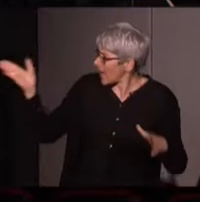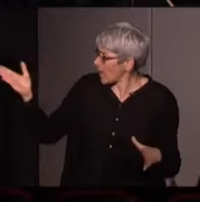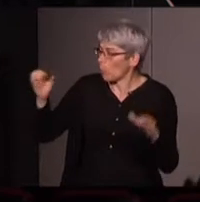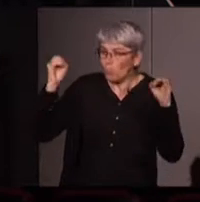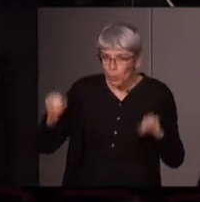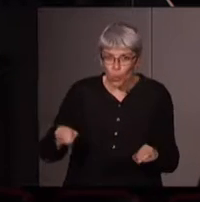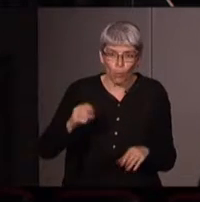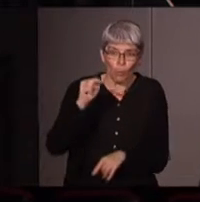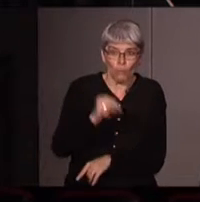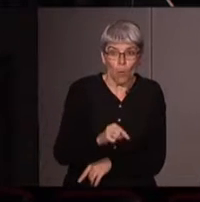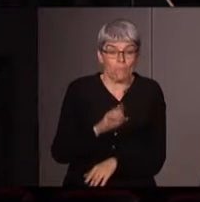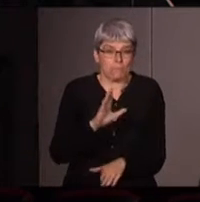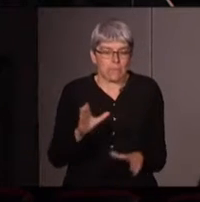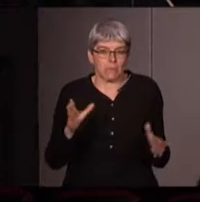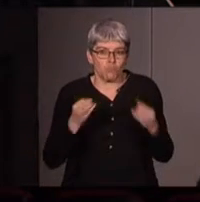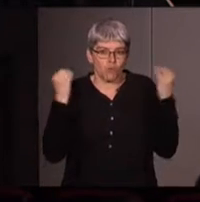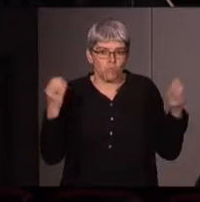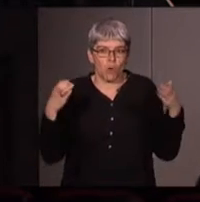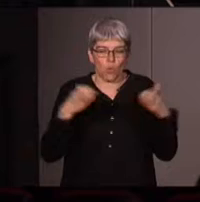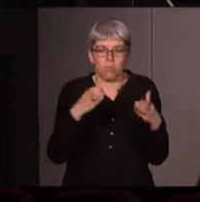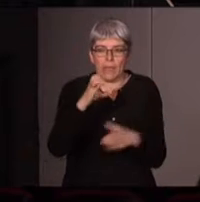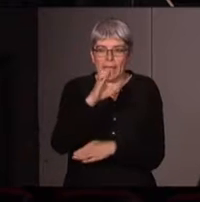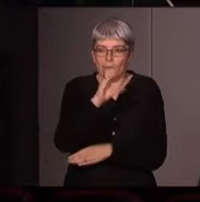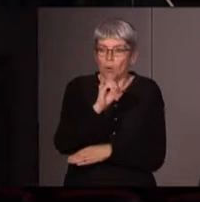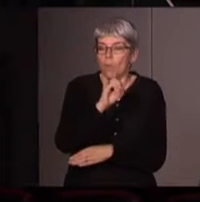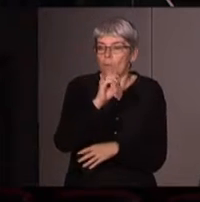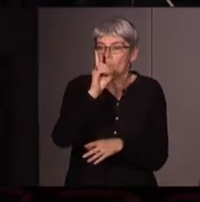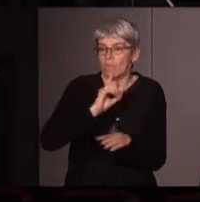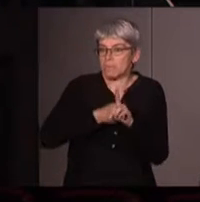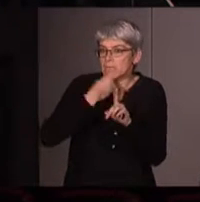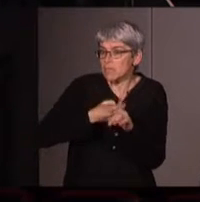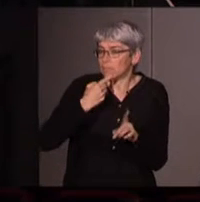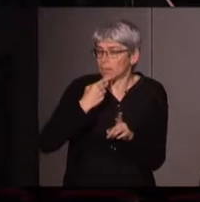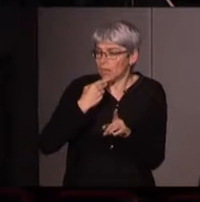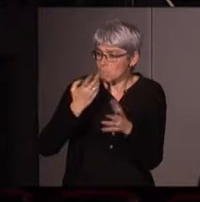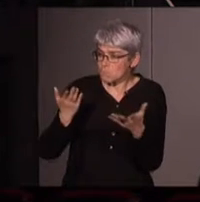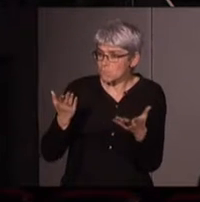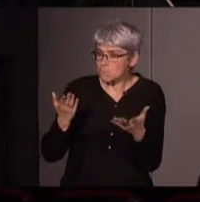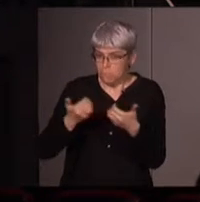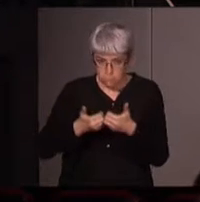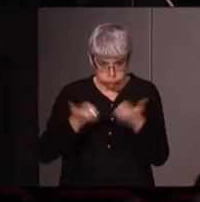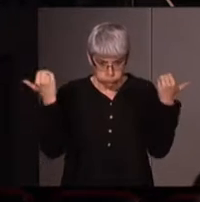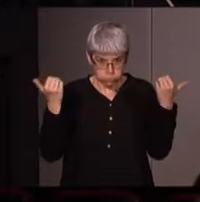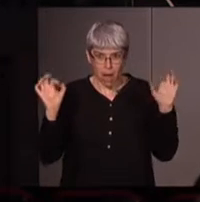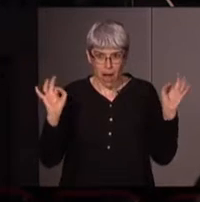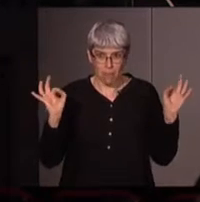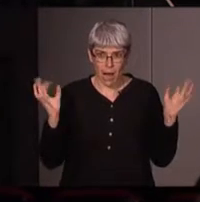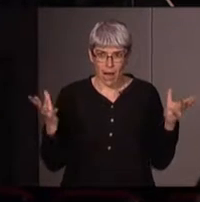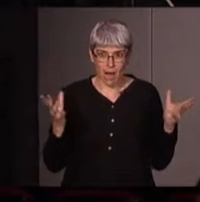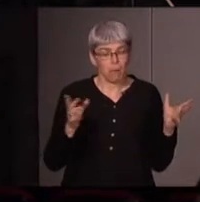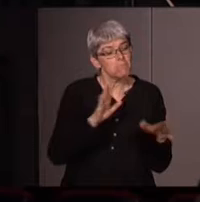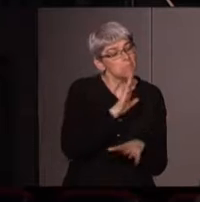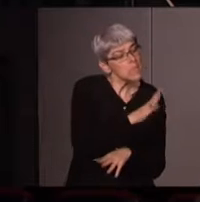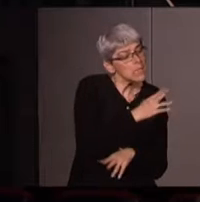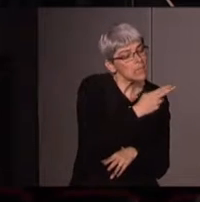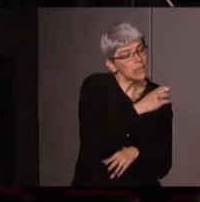que pourrait être l'écoféministe, dans lequel vous voyez bien qu'il n'y pas du tout de partage des eaux, on pourrait dire, entre les écoféministes néo